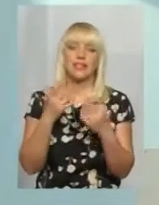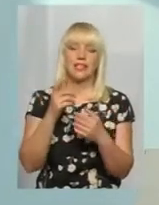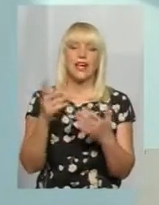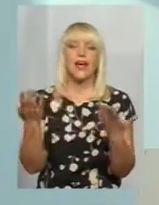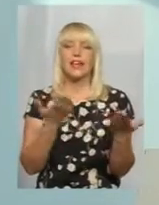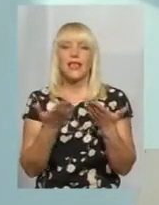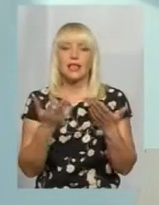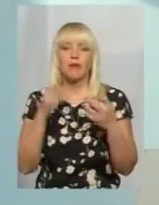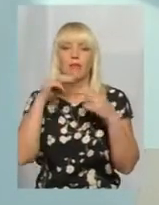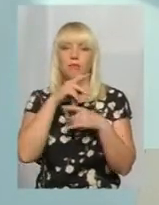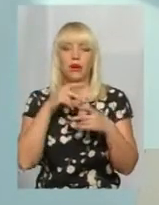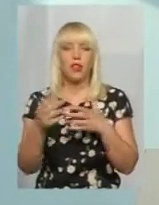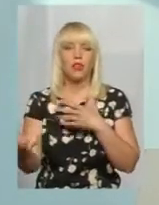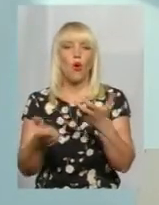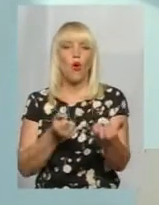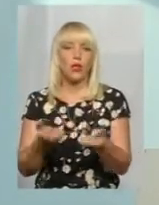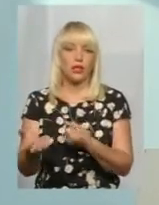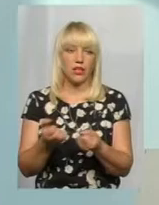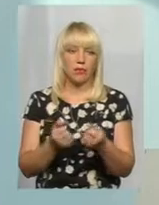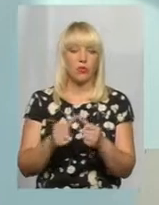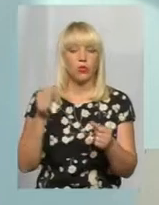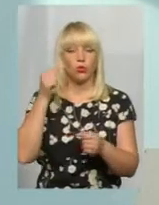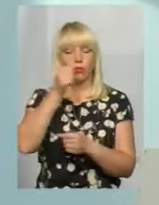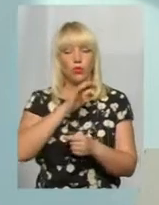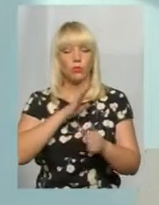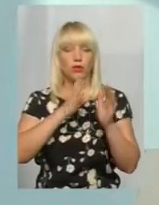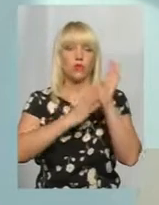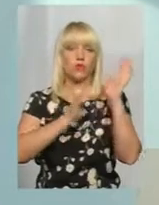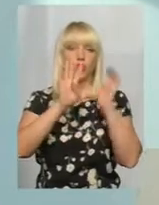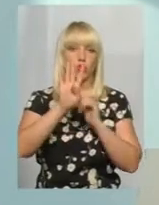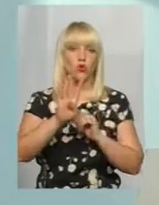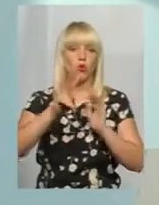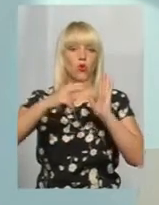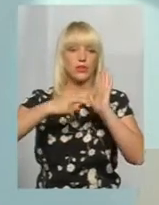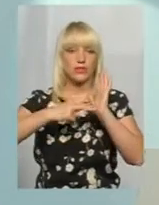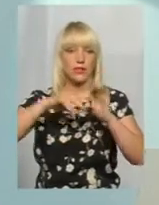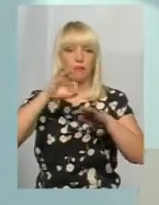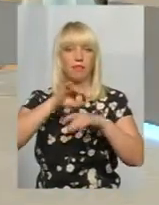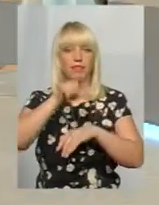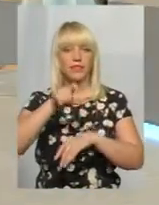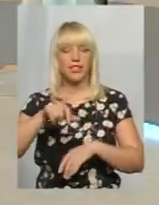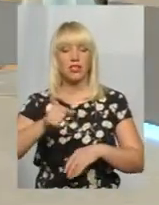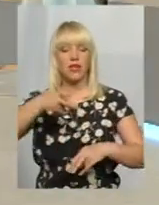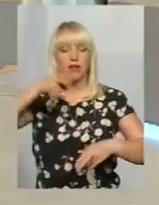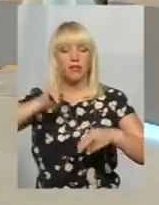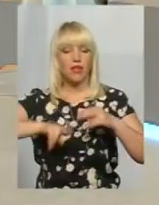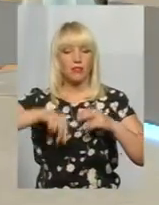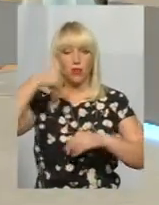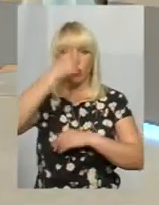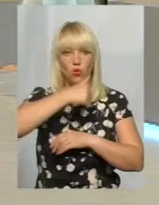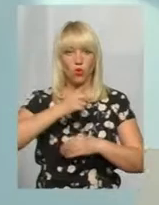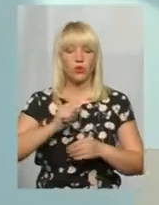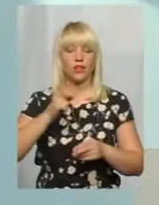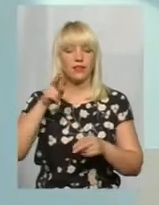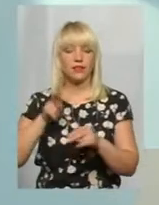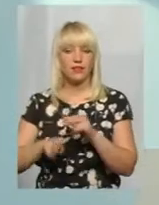їх отримував. То в нас в минулому році було 947 пацієнтів на кінець року. То на кінець першого кварталу